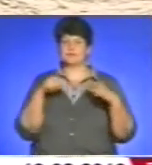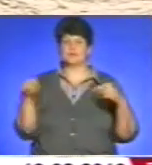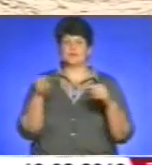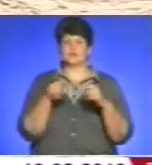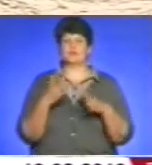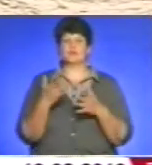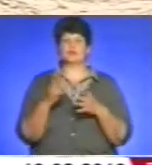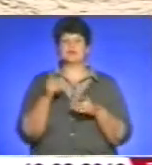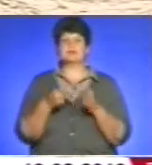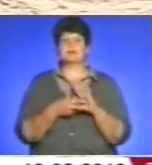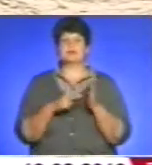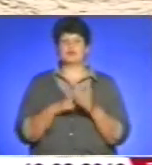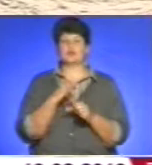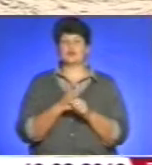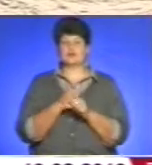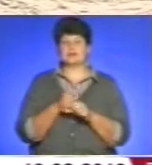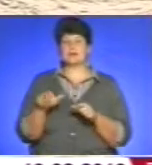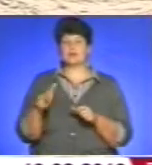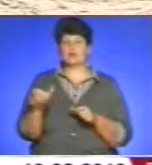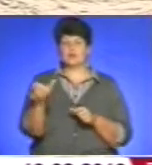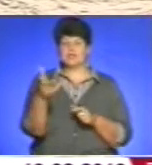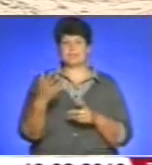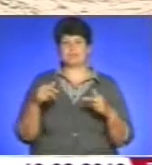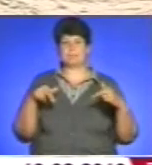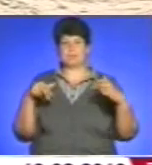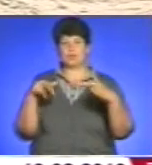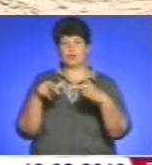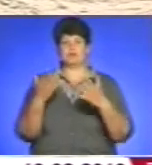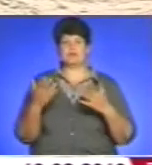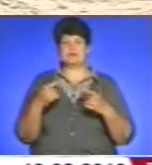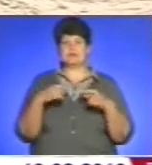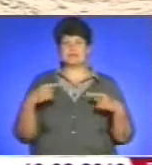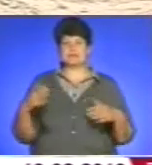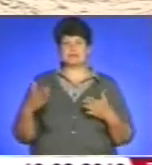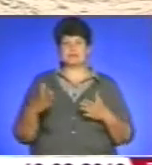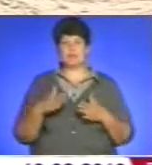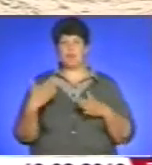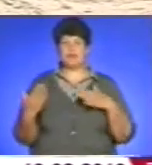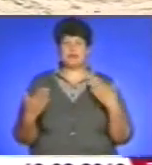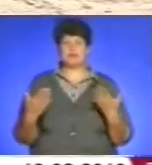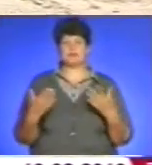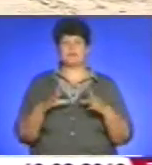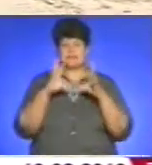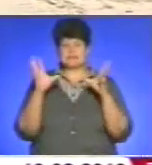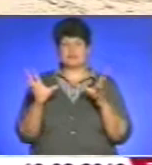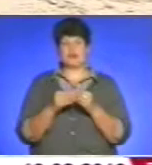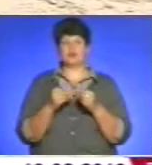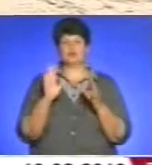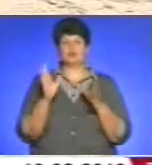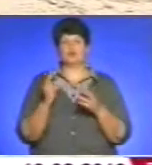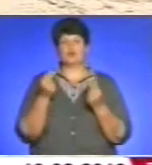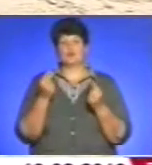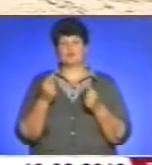в парку. Тому заплановлено зробити пішохідні доріжки, підходи, виходи з різних боків. І в загальному вартість цього проєкту, щоб коштувати,